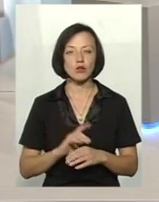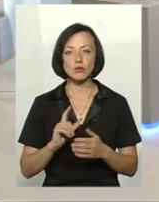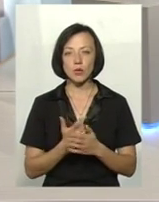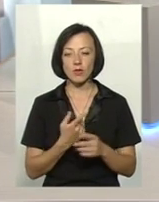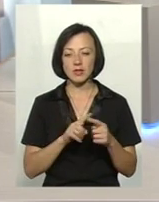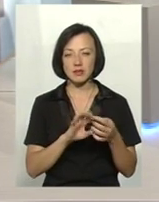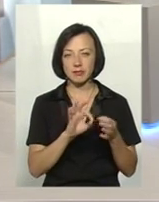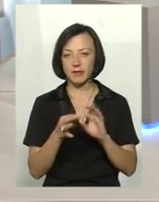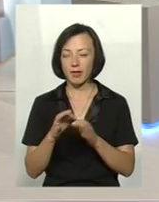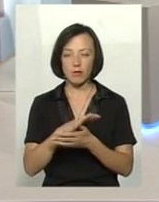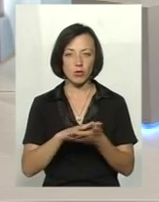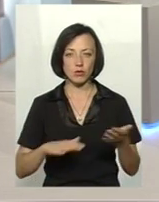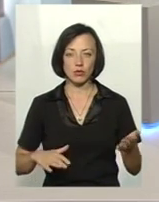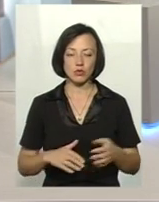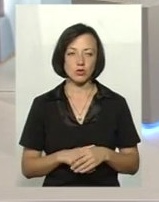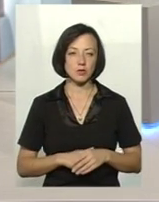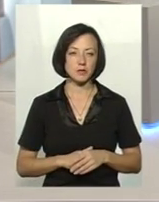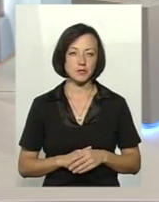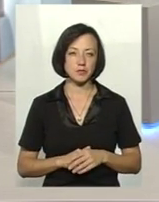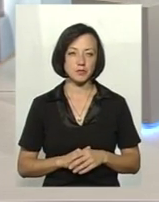ланцюжок не продовжити, за який ви говорили.